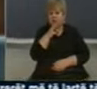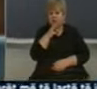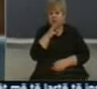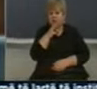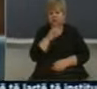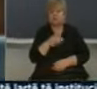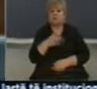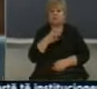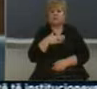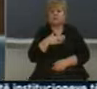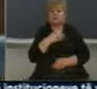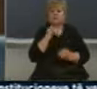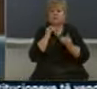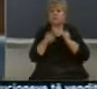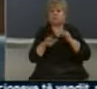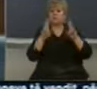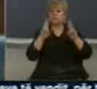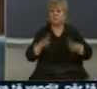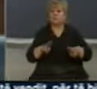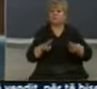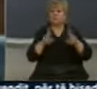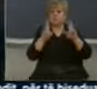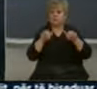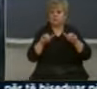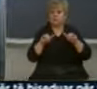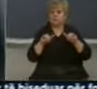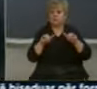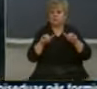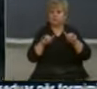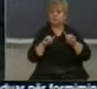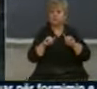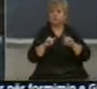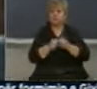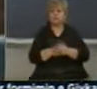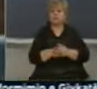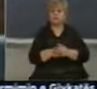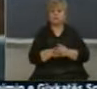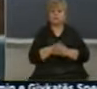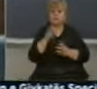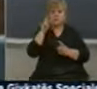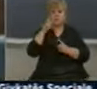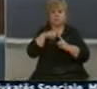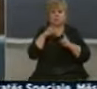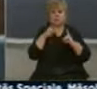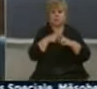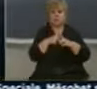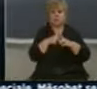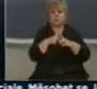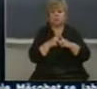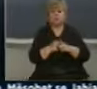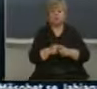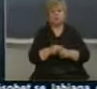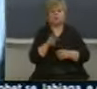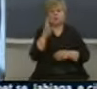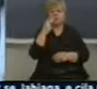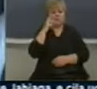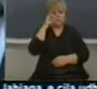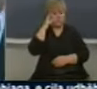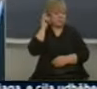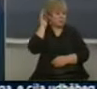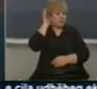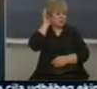monqen që ne të analizujme dhe të në epet një mundësi ta kemë minutajën në RTK, akoma nuk kemi arit. Eftoj kryministrin dhe